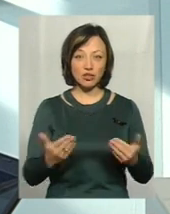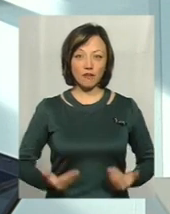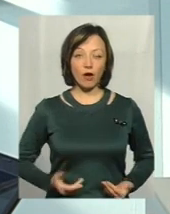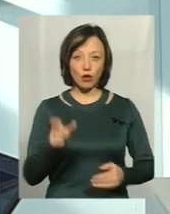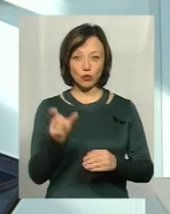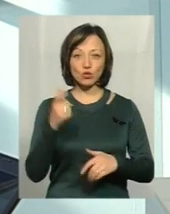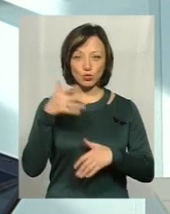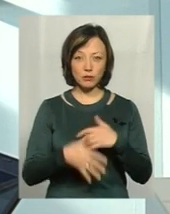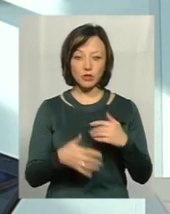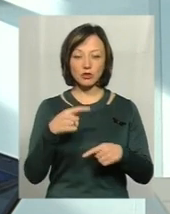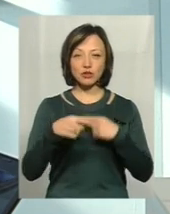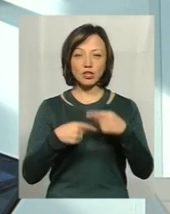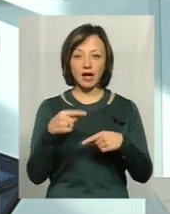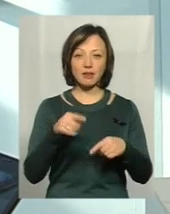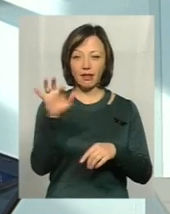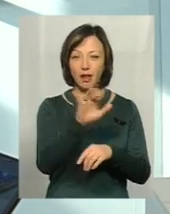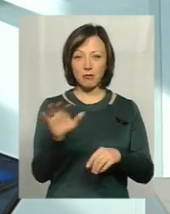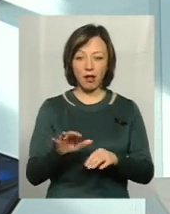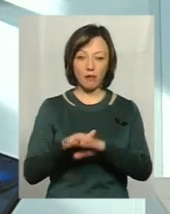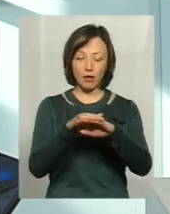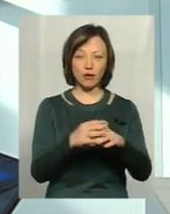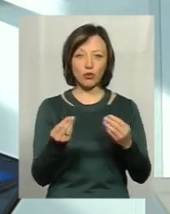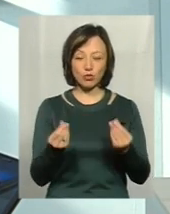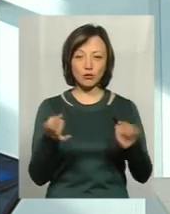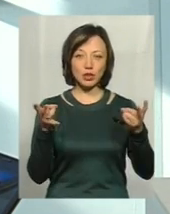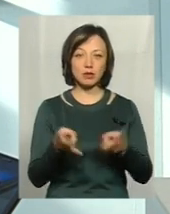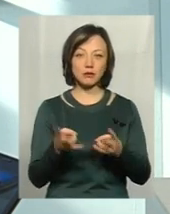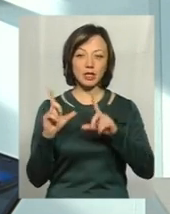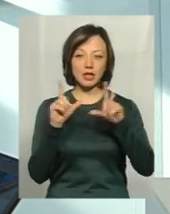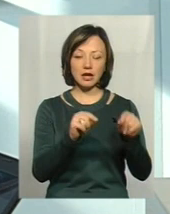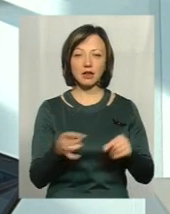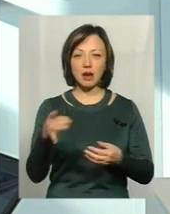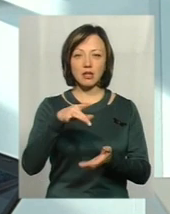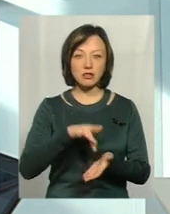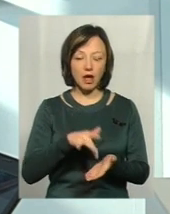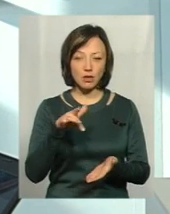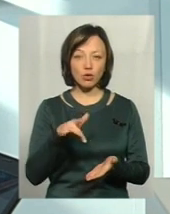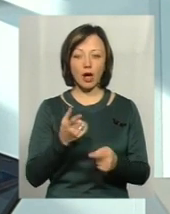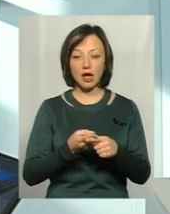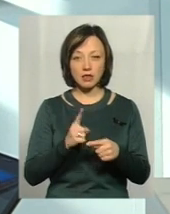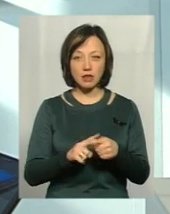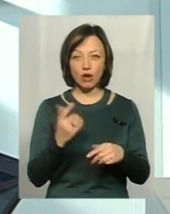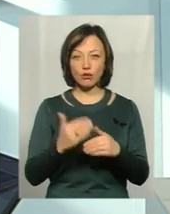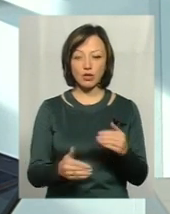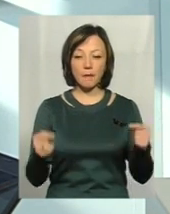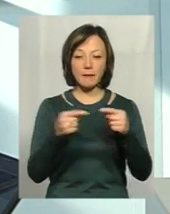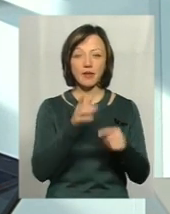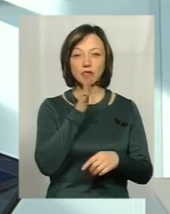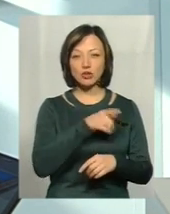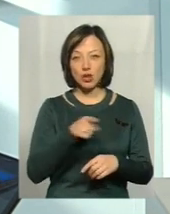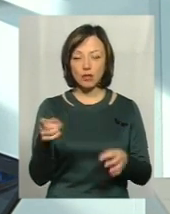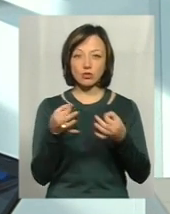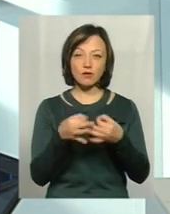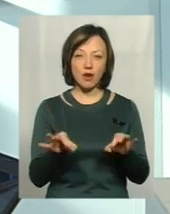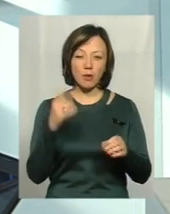людина, зрозуміло, щоб через термінал перерахувати кошти, їй потрібно їхати до райцентру. А це вже якийсь певний час, який